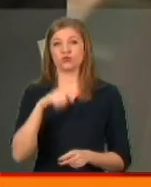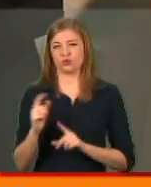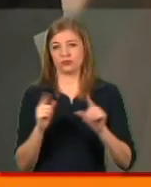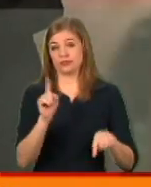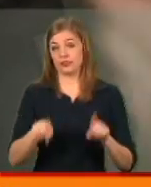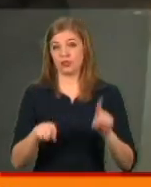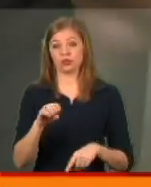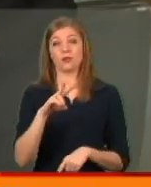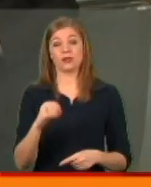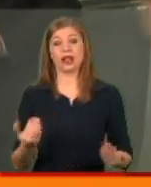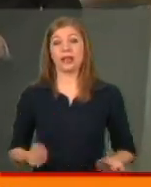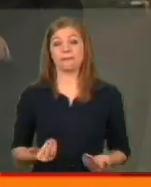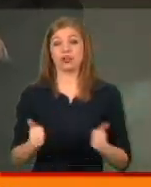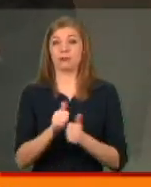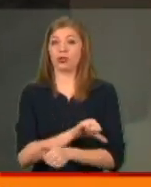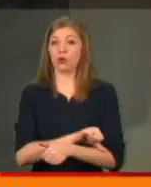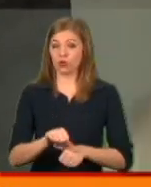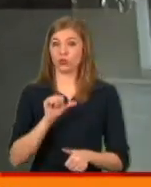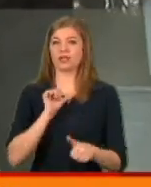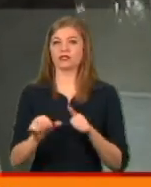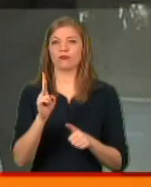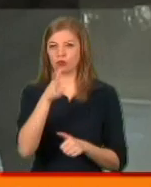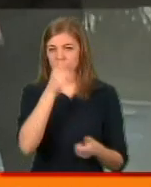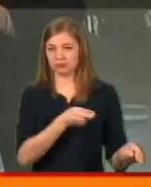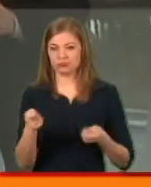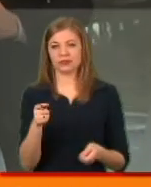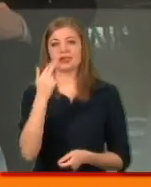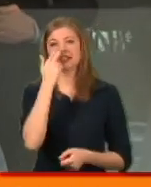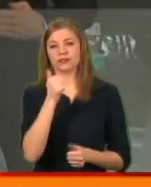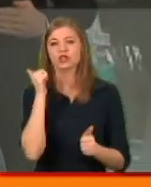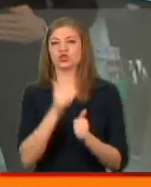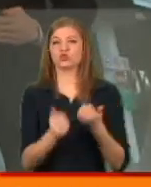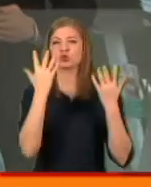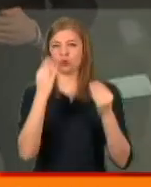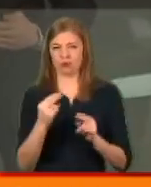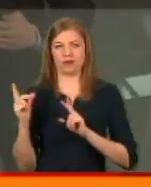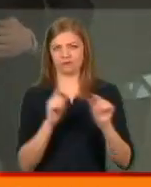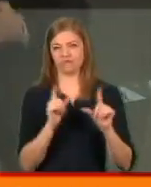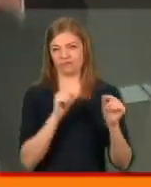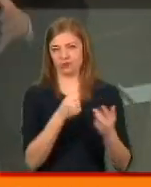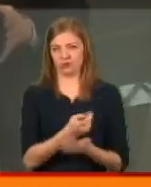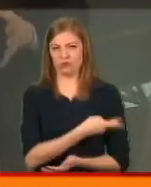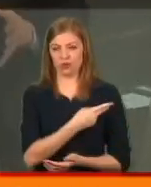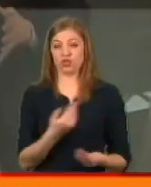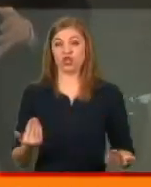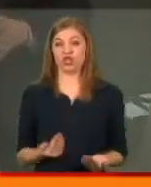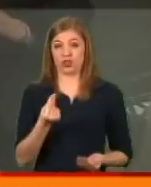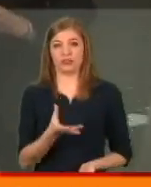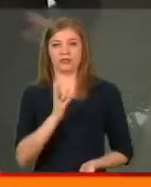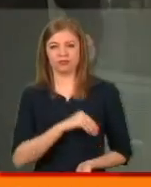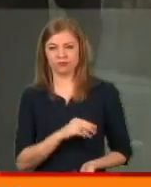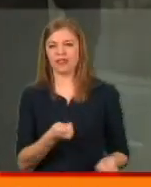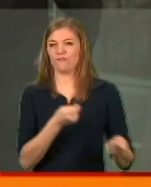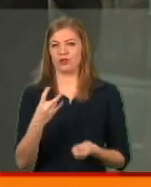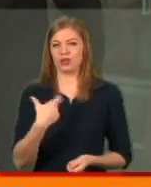рідко. Утім, мешканці прикордоння, а саме човники, звикли чи не щодня перетинати державну межу. Жити з цього, возити